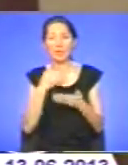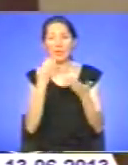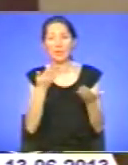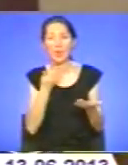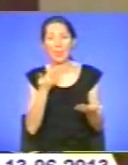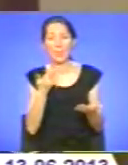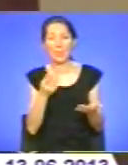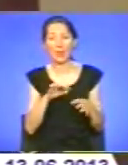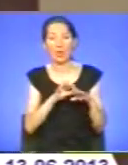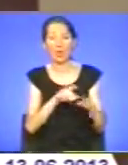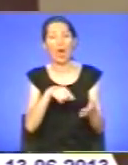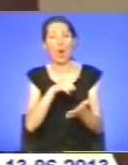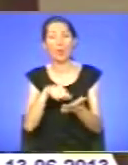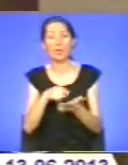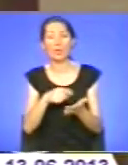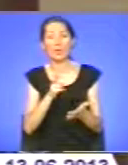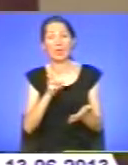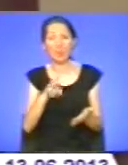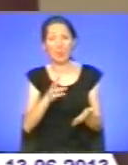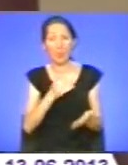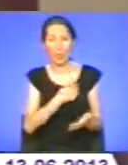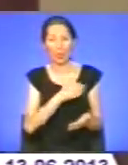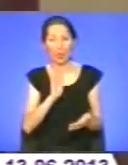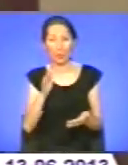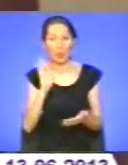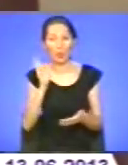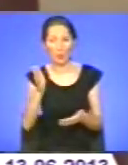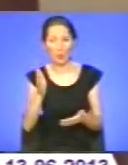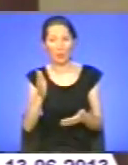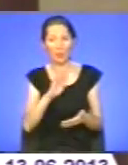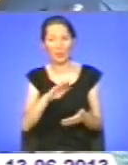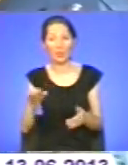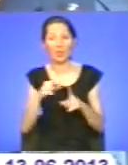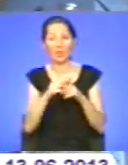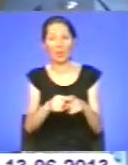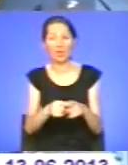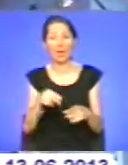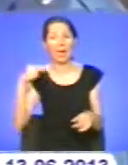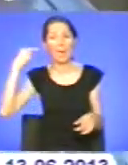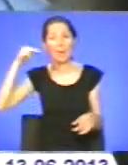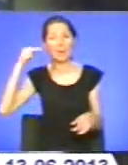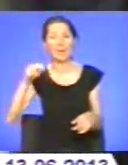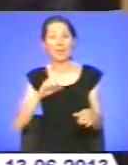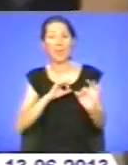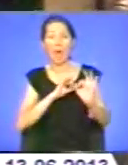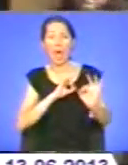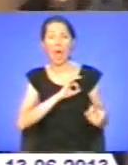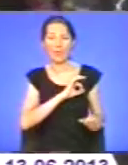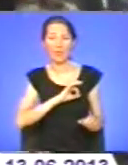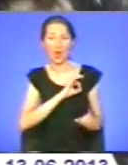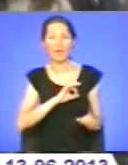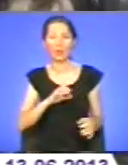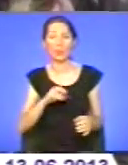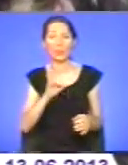проводила таке опитування, ким ви хочете стати в майбутньому, то вони зазвичай казали президентом, адвокатом, нотаріусом. Після